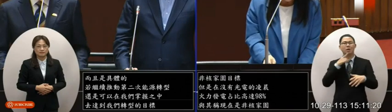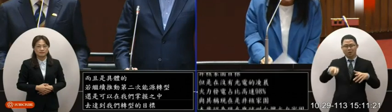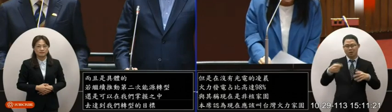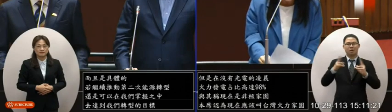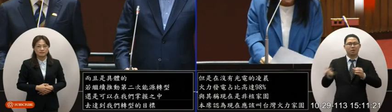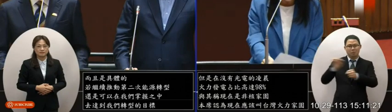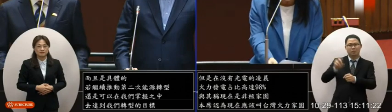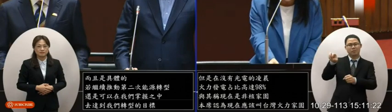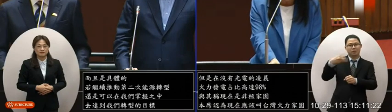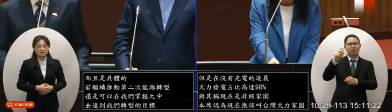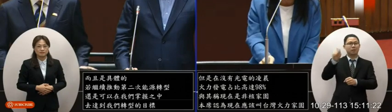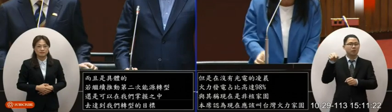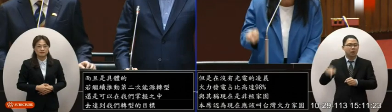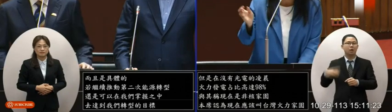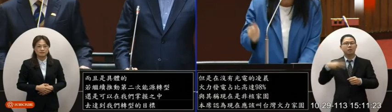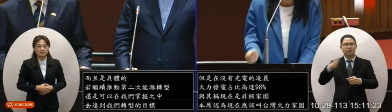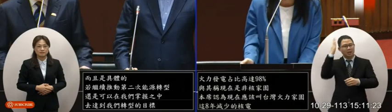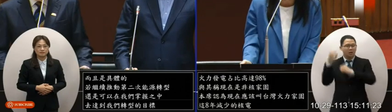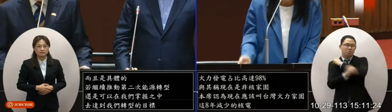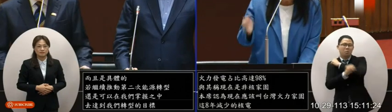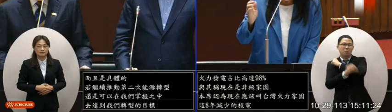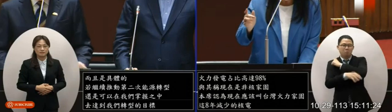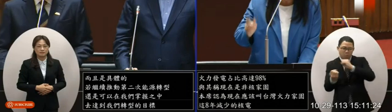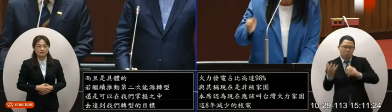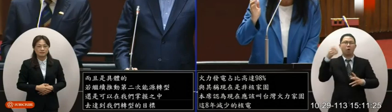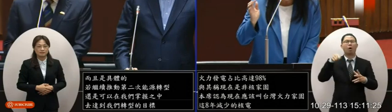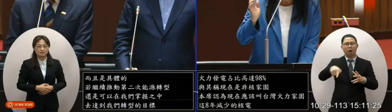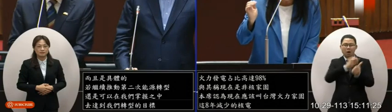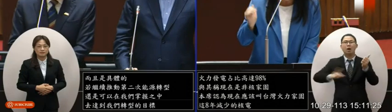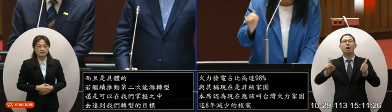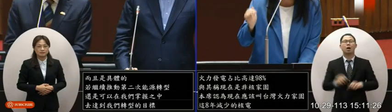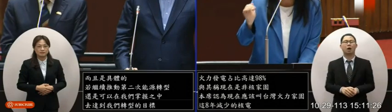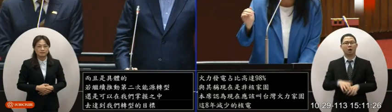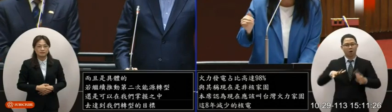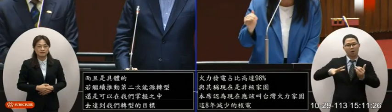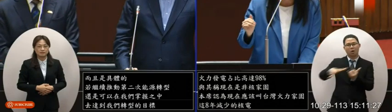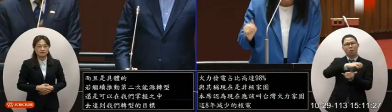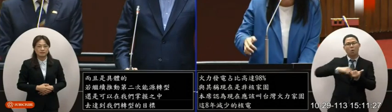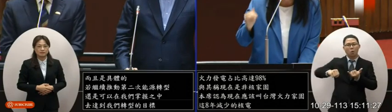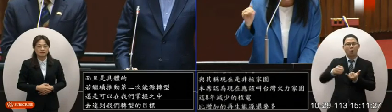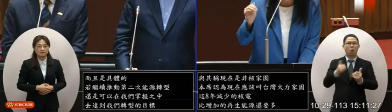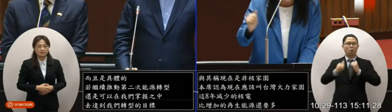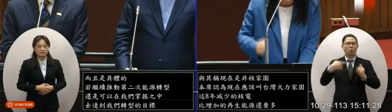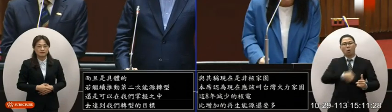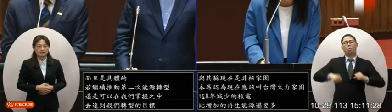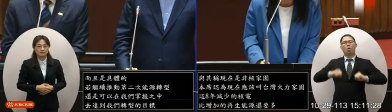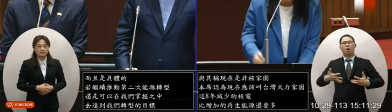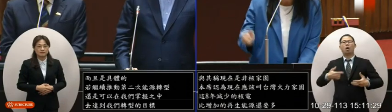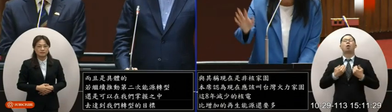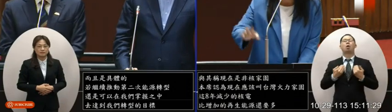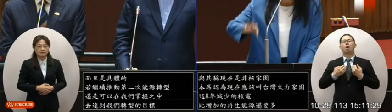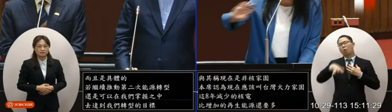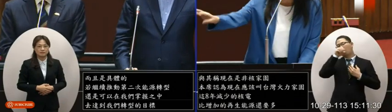度電然後碳排大大的增加後果是什麼後果就是全國人民要犧牲健康用費發